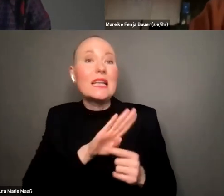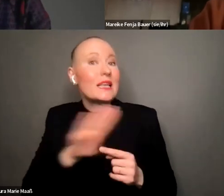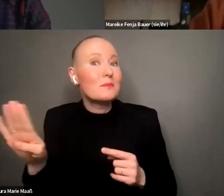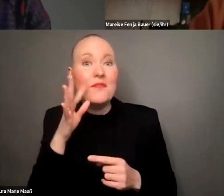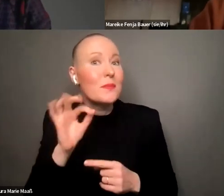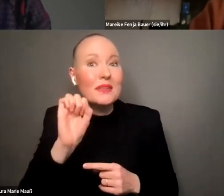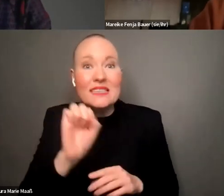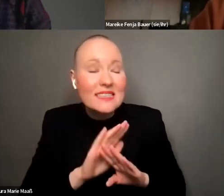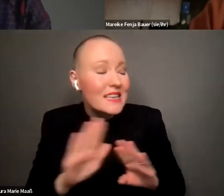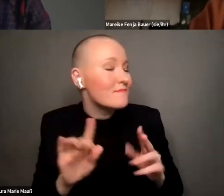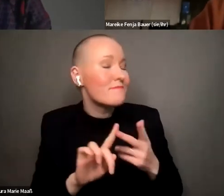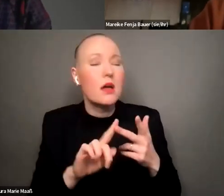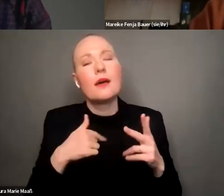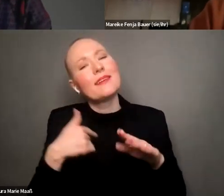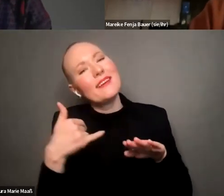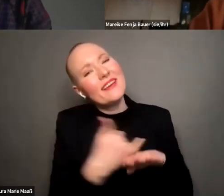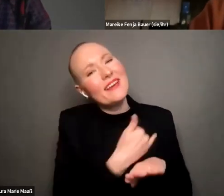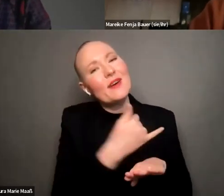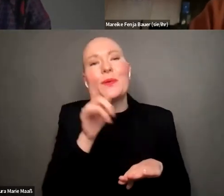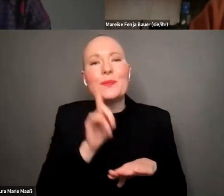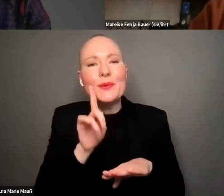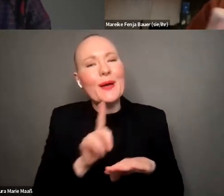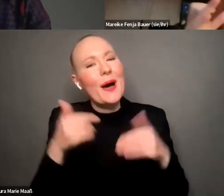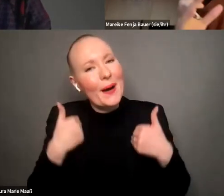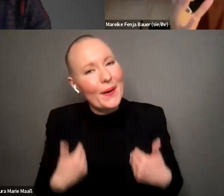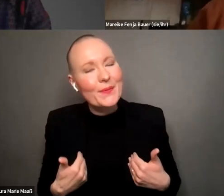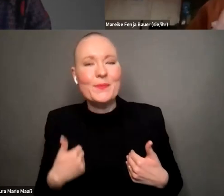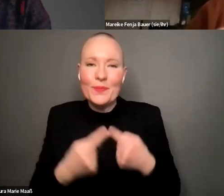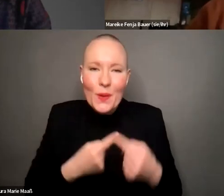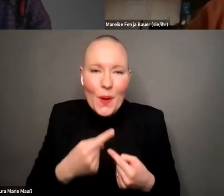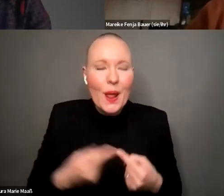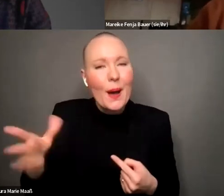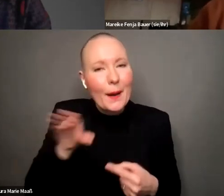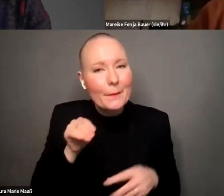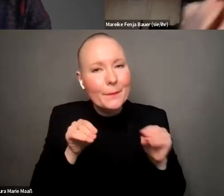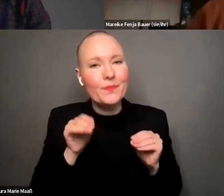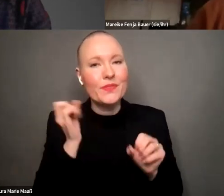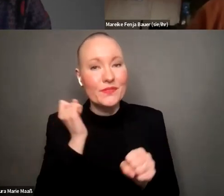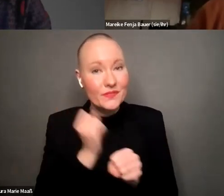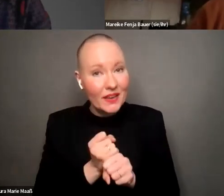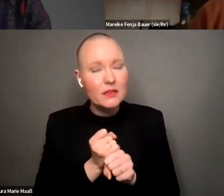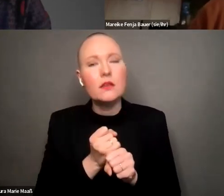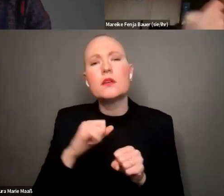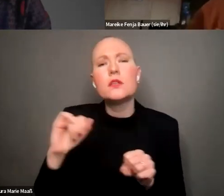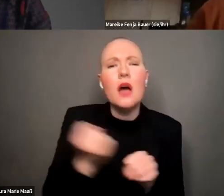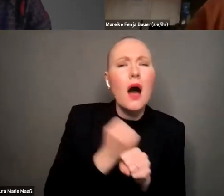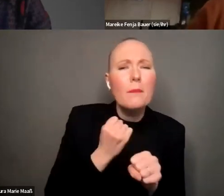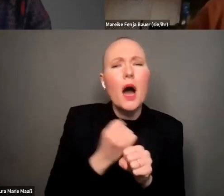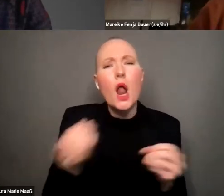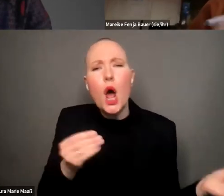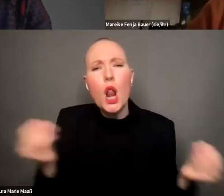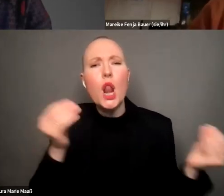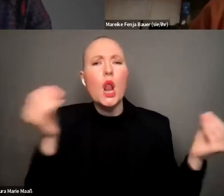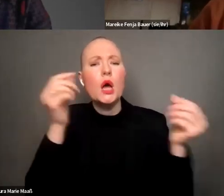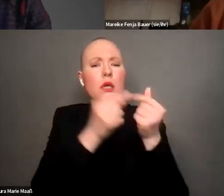ehe und mutterschaft sozusagen in mein leben lasse ist diese überforderung weg ich muss gar nicht mehr alles machen ich muss gar